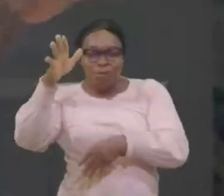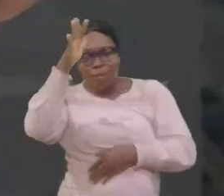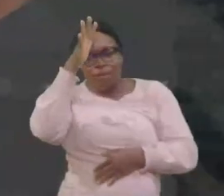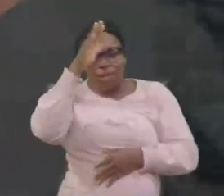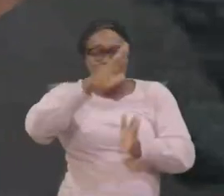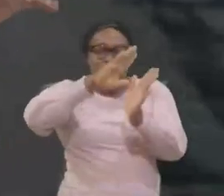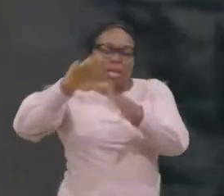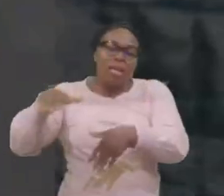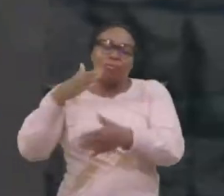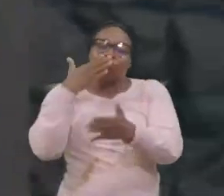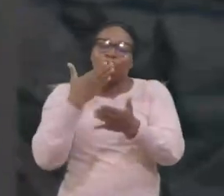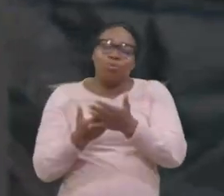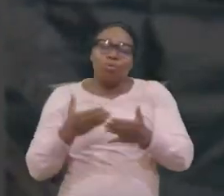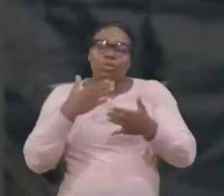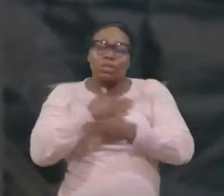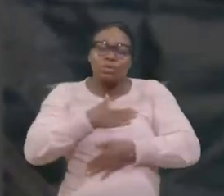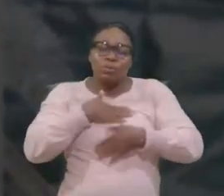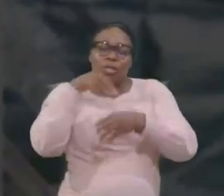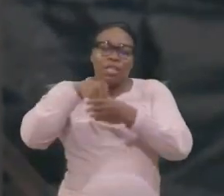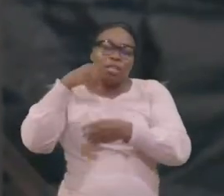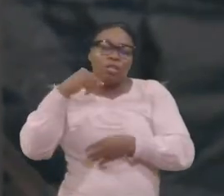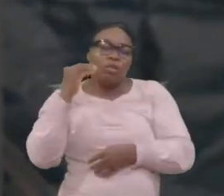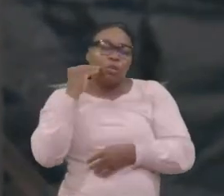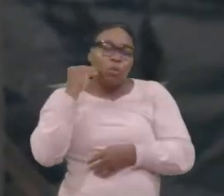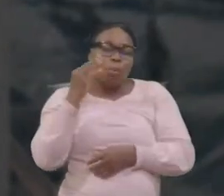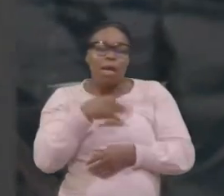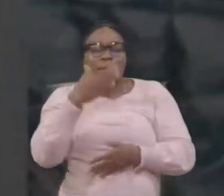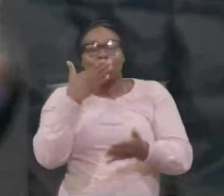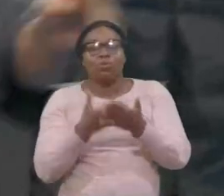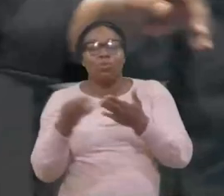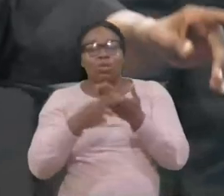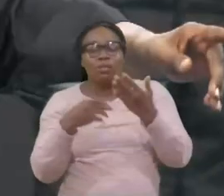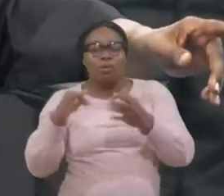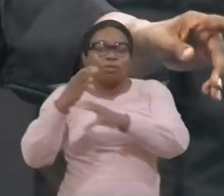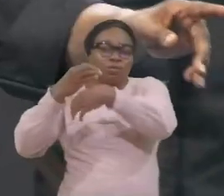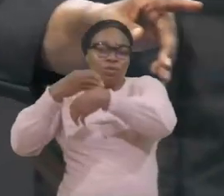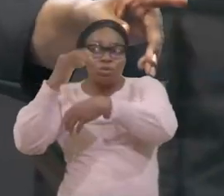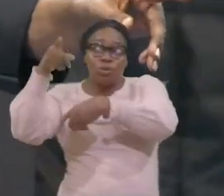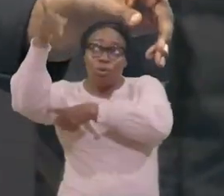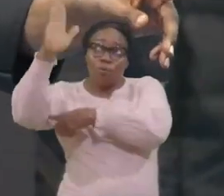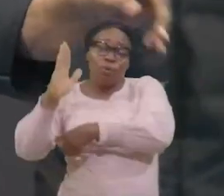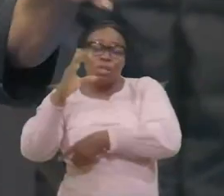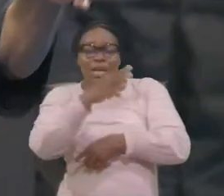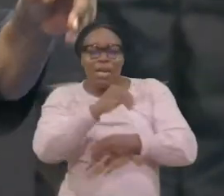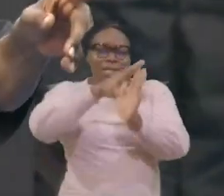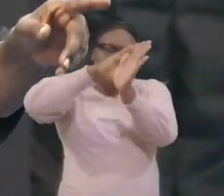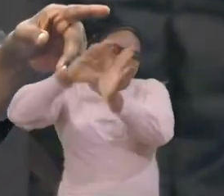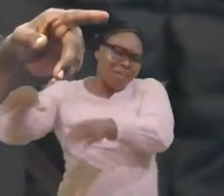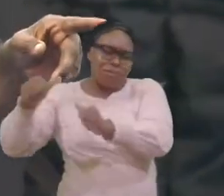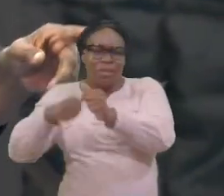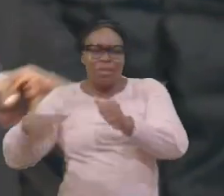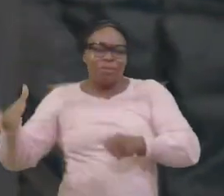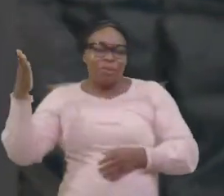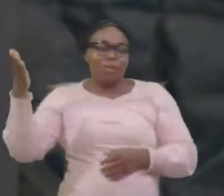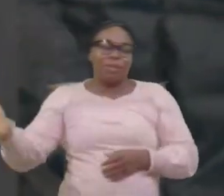bonté de la maison. Et j'ai quitté la bonté de la création de Dieu. Depuis que j'ai pris cette décision,